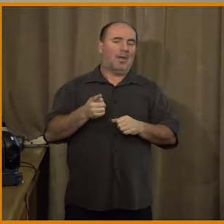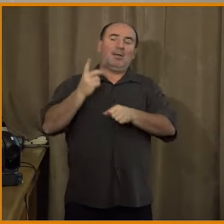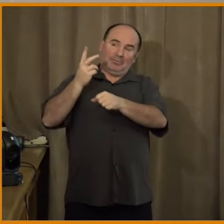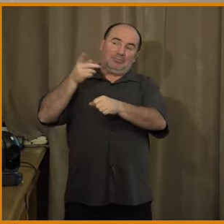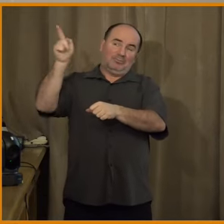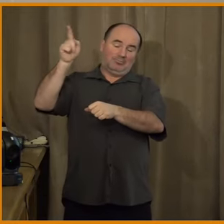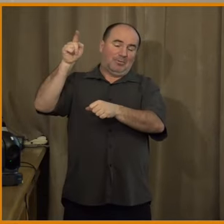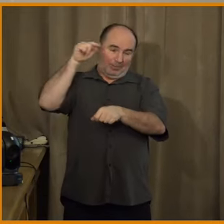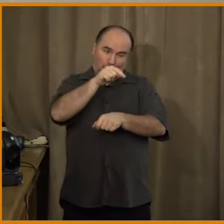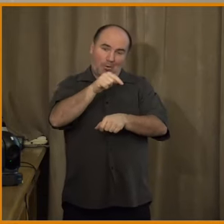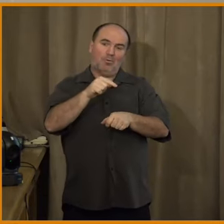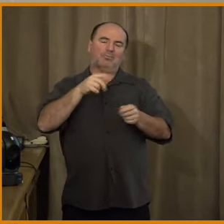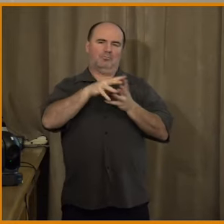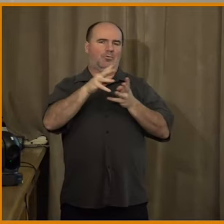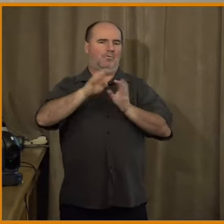stát.